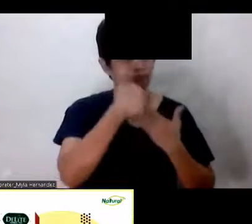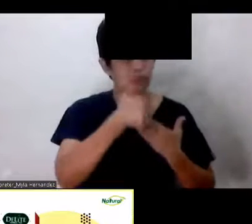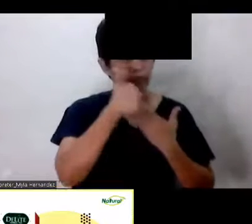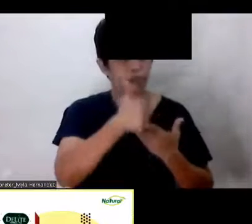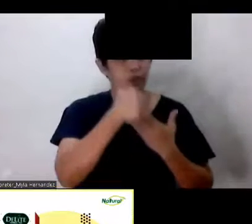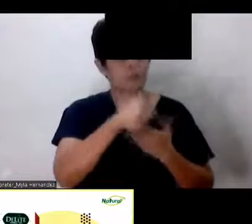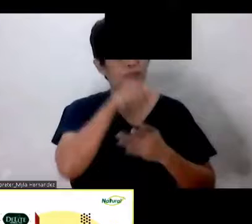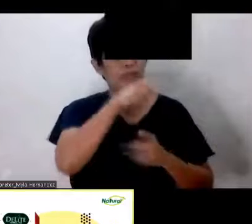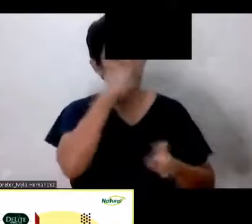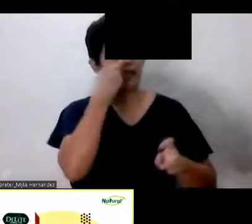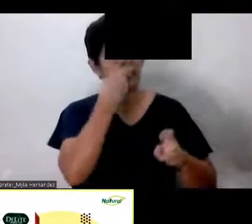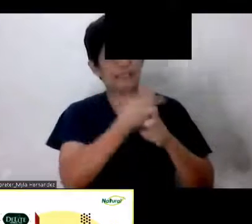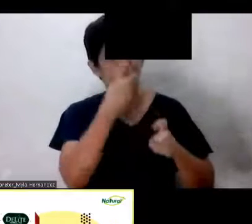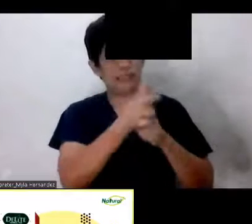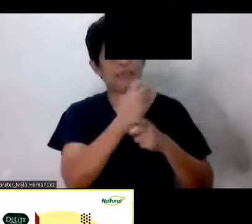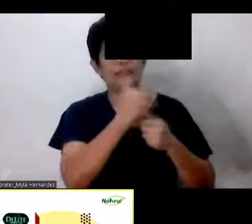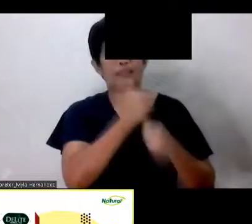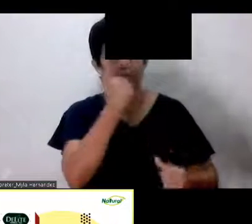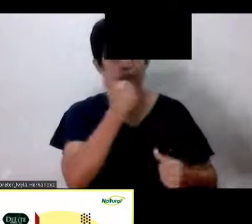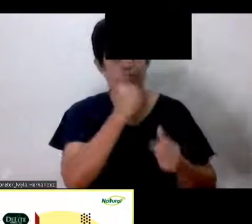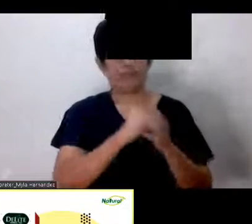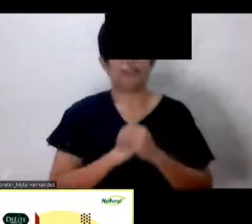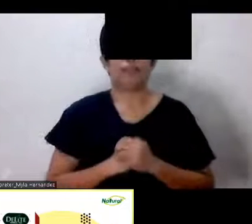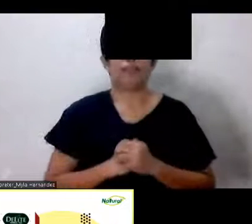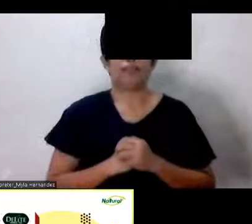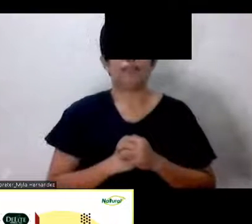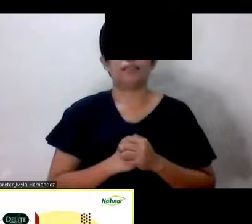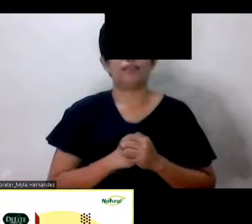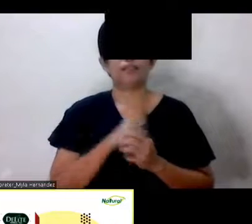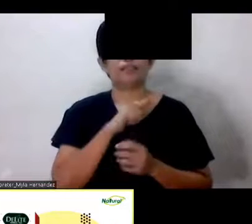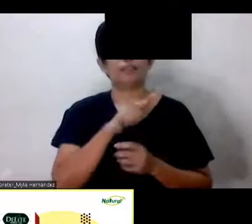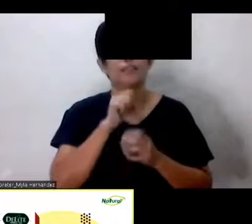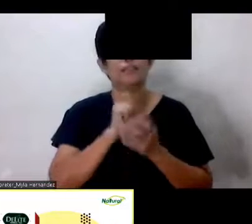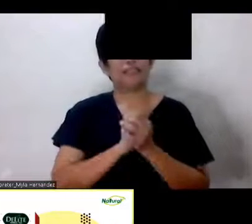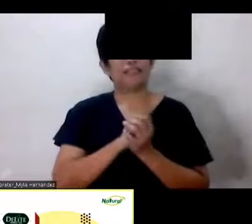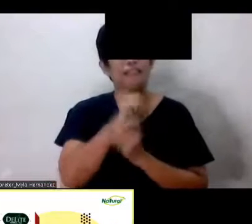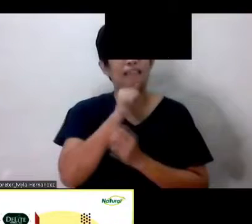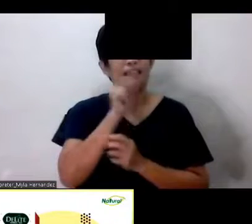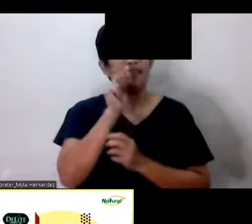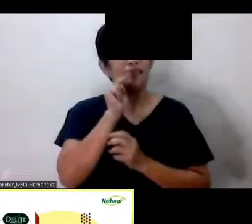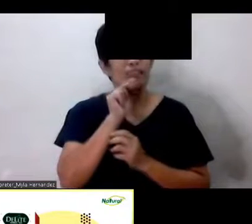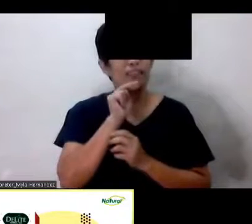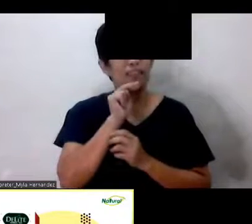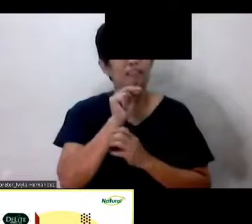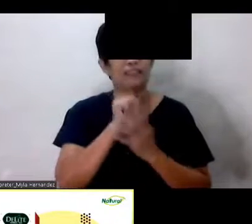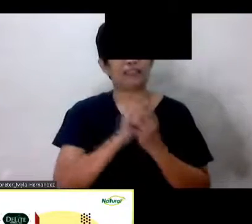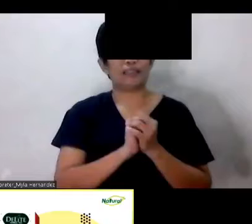nahihirapan magdumi Okay? Brother Nitz hindi natin pwedeng i